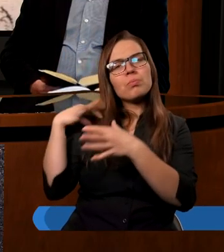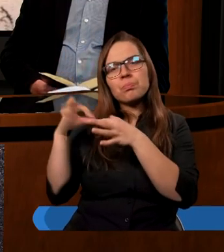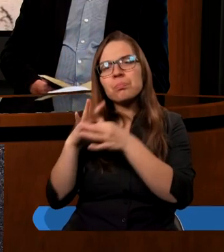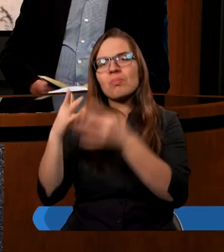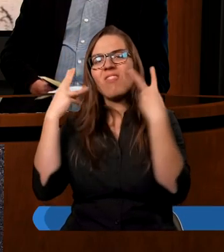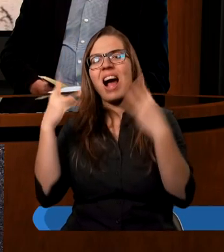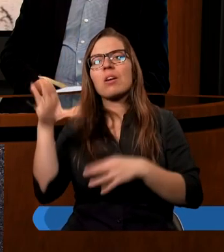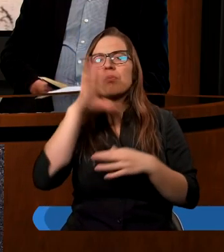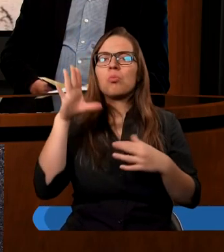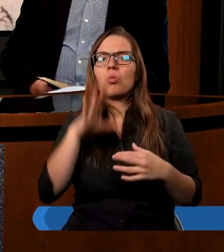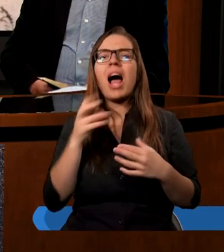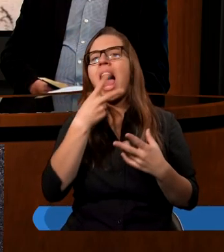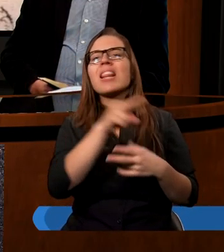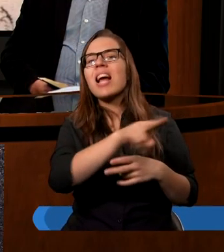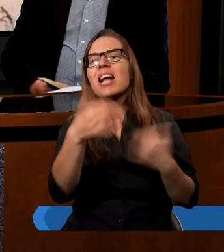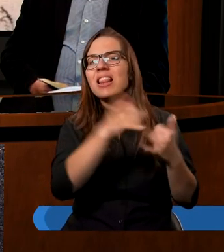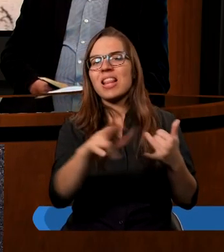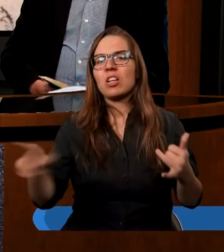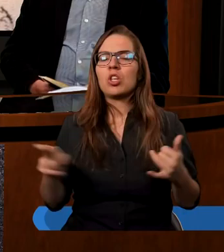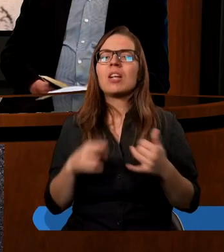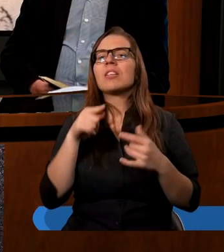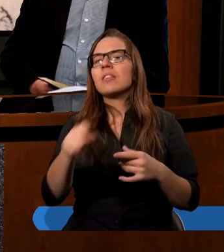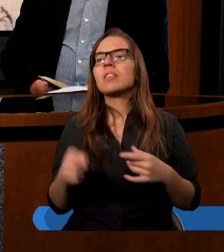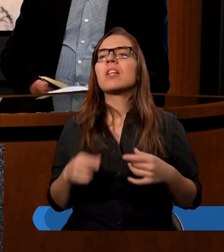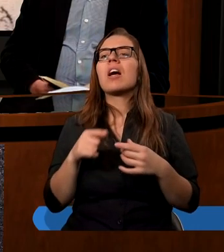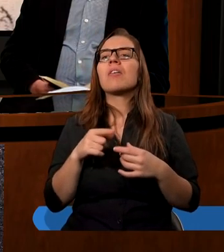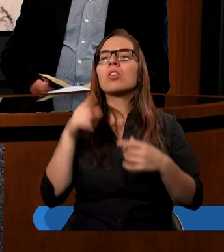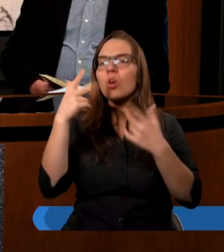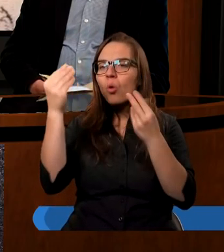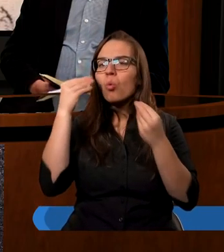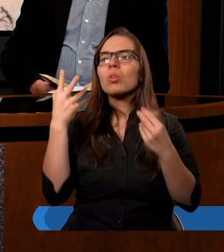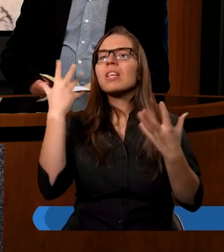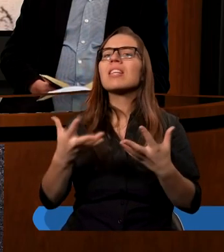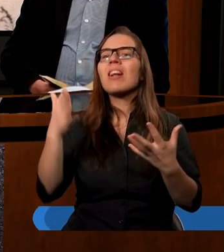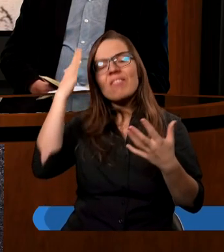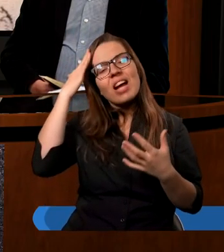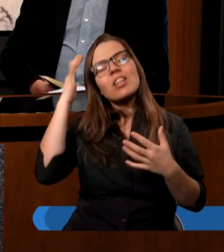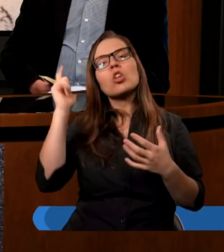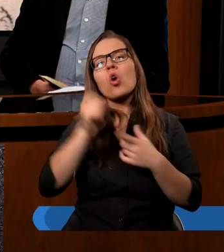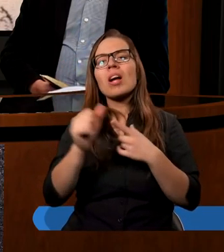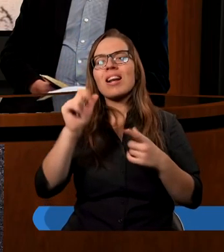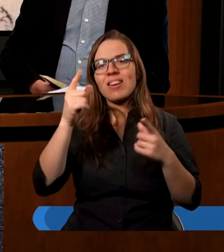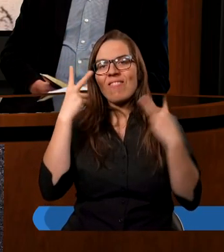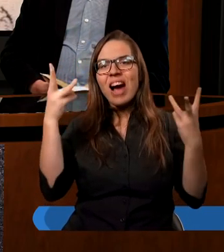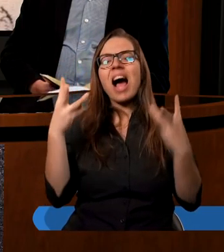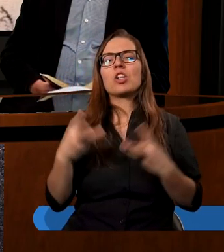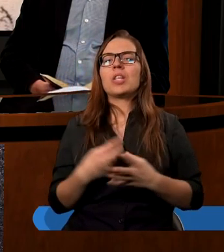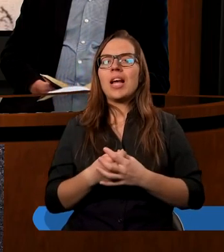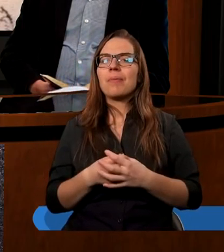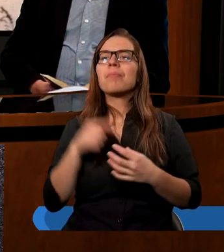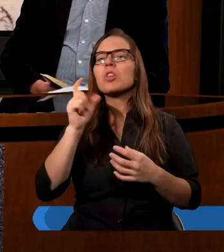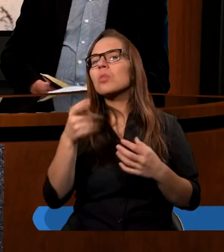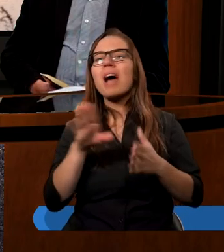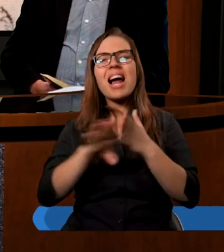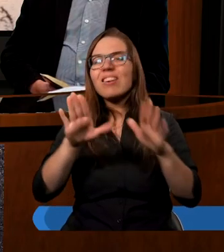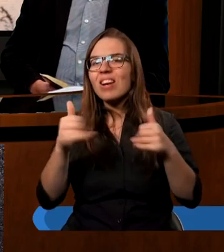sytuacji Jakub był, sytuacji nie do pozazdroszczenia, on uciekał, on zupełnie nie wiedział, co go czeka, ale on już wiedział, bez względu na to, co się